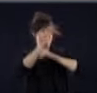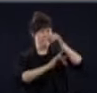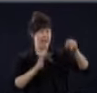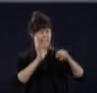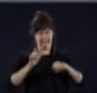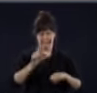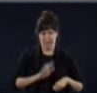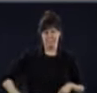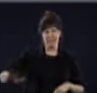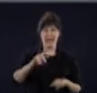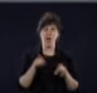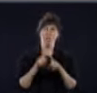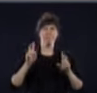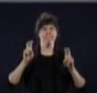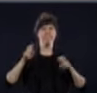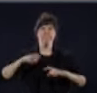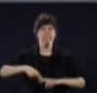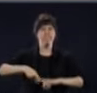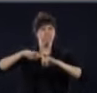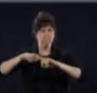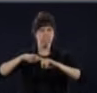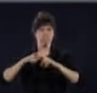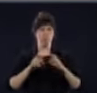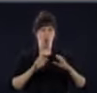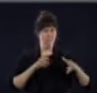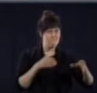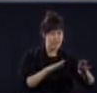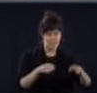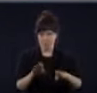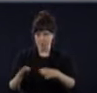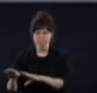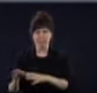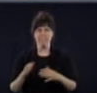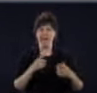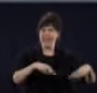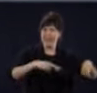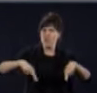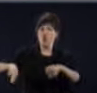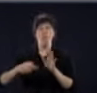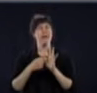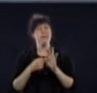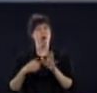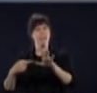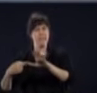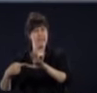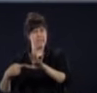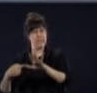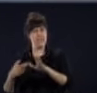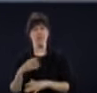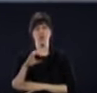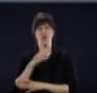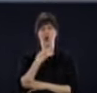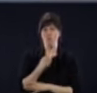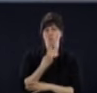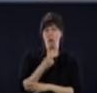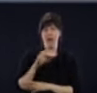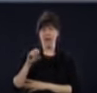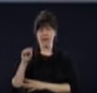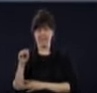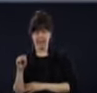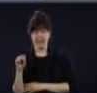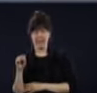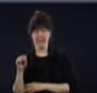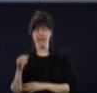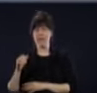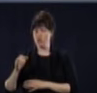décloisonne des régions comme la Gaspésie, le Bas-Saint-Laurent, Charlevoix, le Saguenay, qu'il pas un